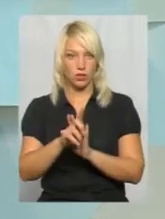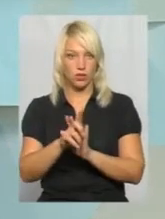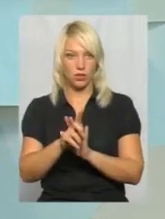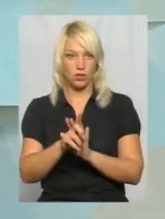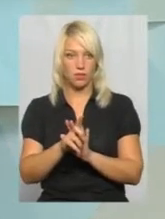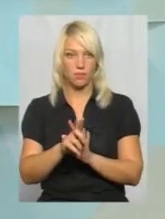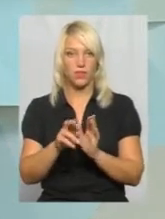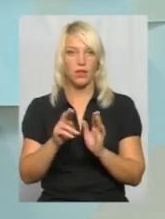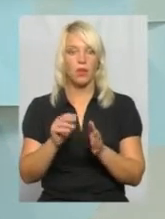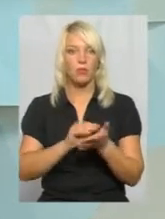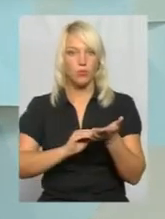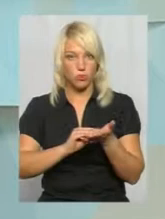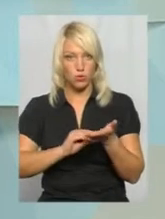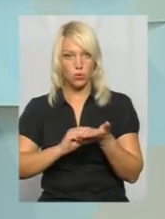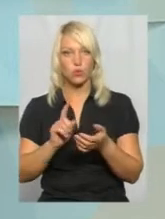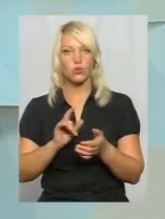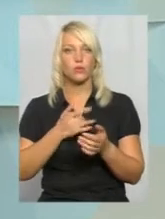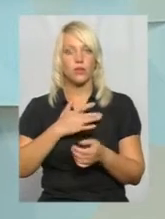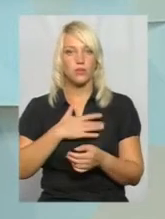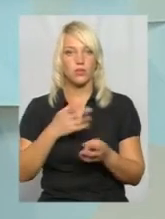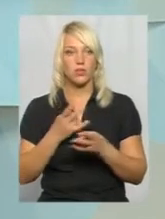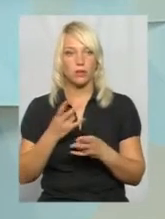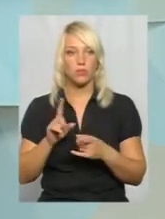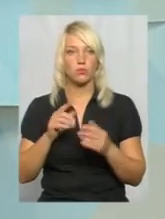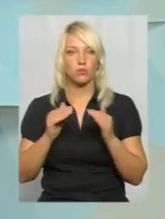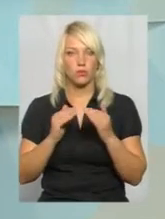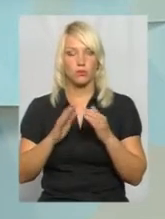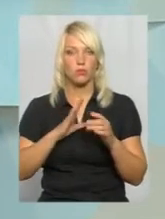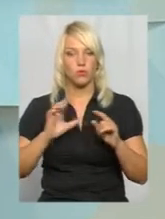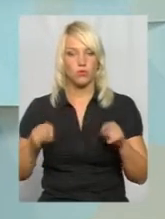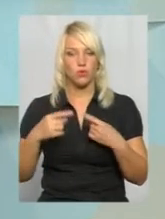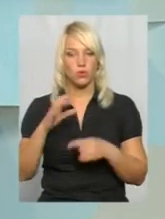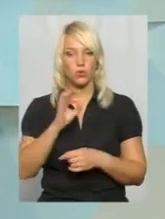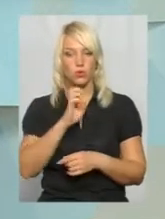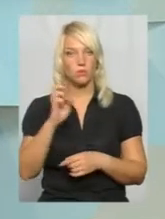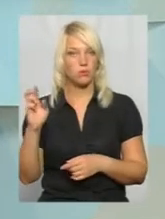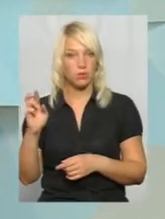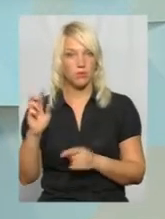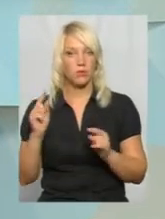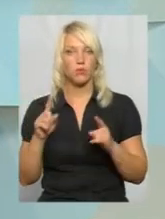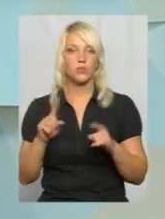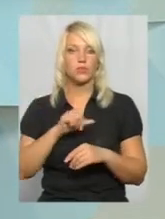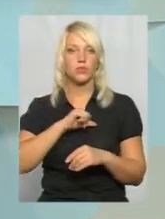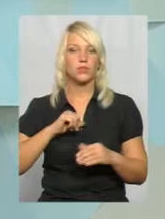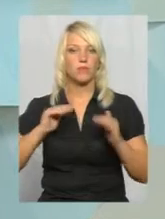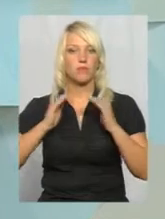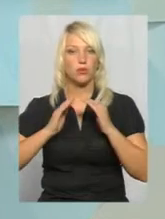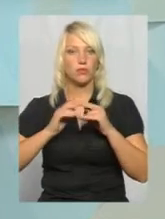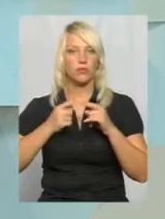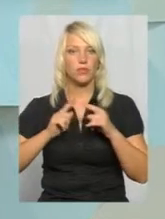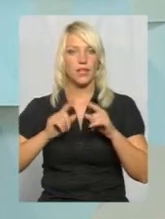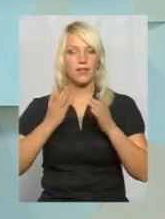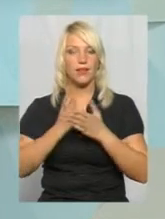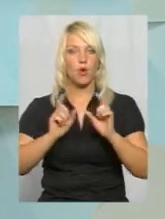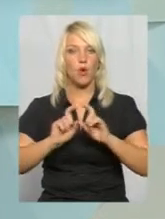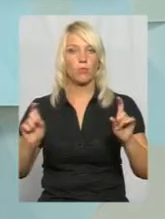Я повторю, щоб парканізмувати, необхідно, щоб будинку було створено ОСББ. Тому що сам по собі будинок – це є об'єкт, він не